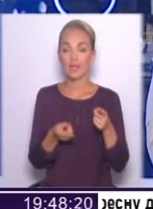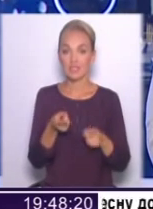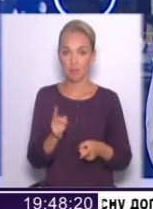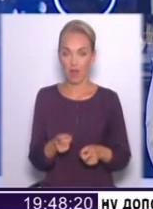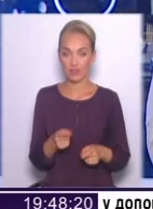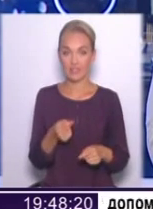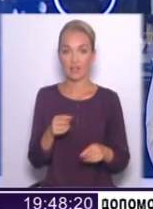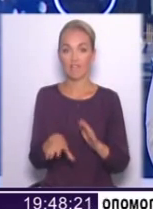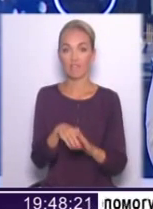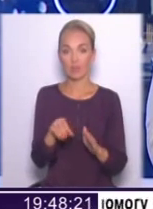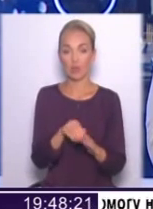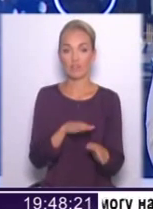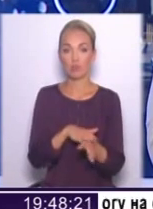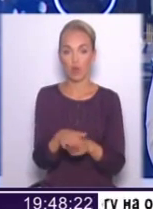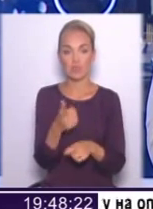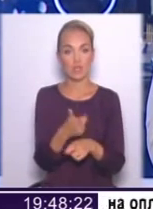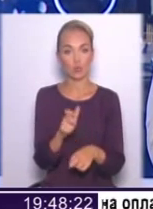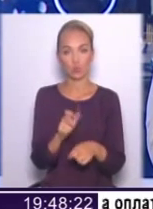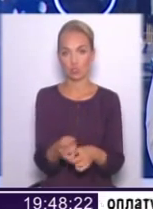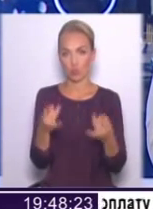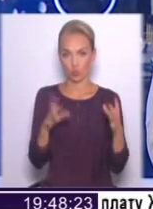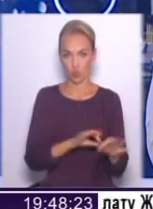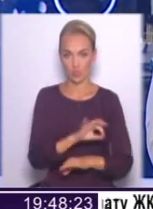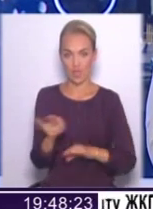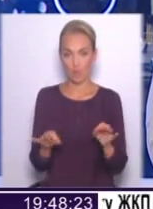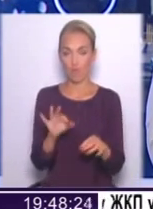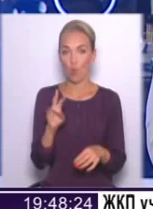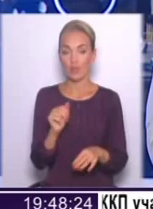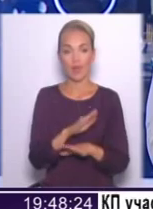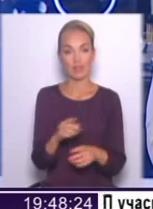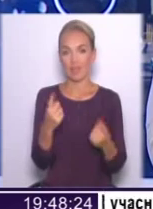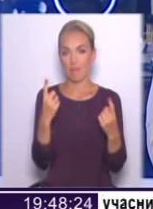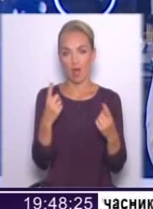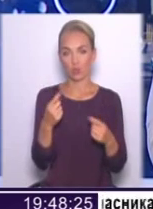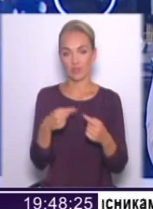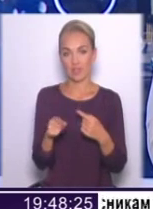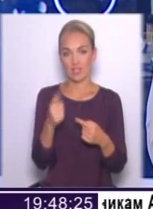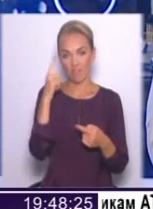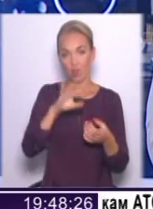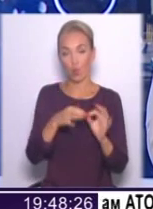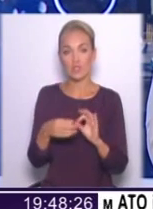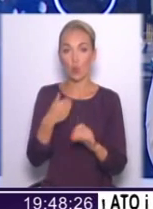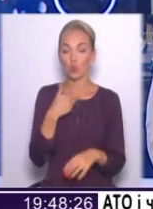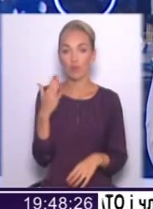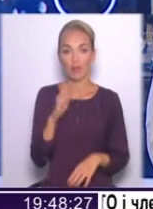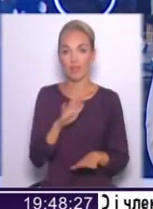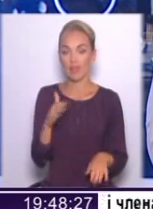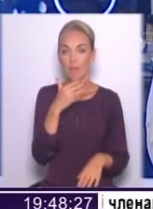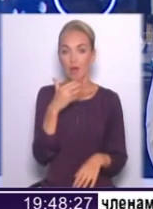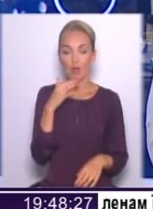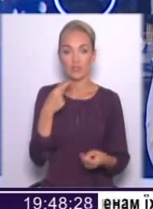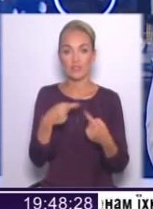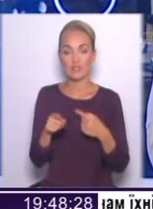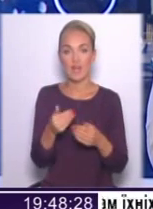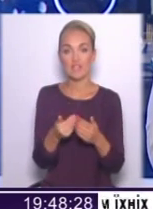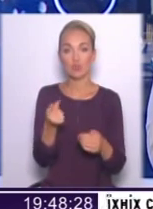Насправді, вибори відбуваються за дуже простою схемою. Вона не набагато відрізняється, ну, в логіці голосування, вона не набагато відрізняється від того, що